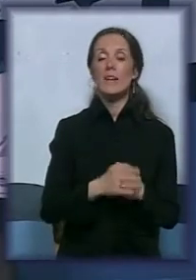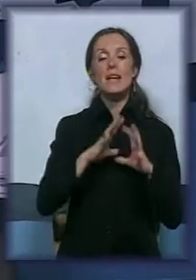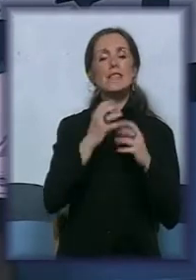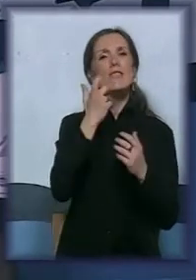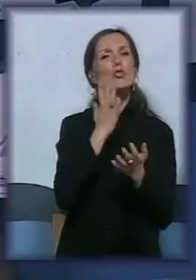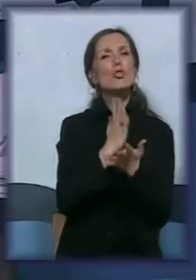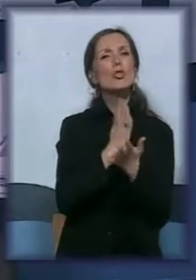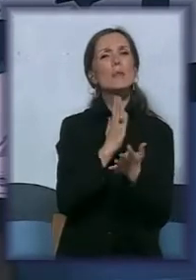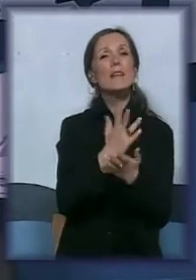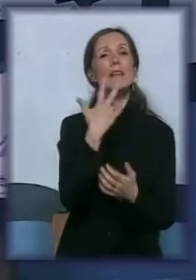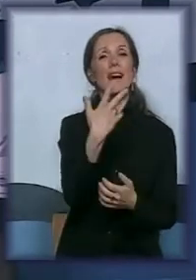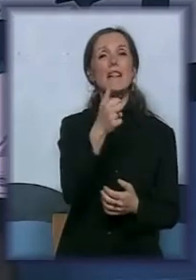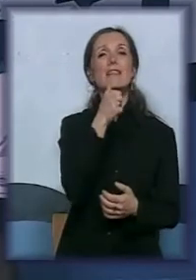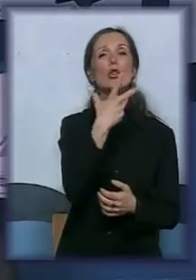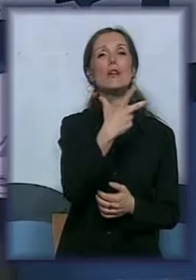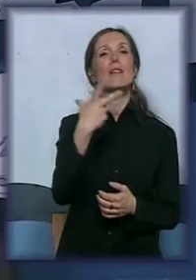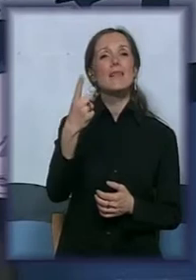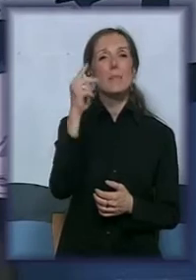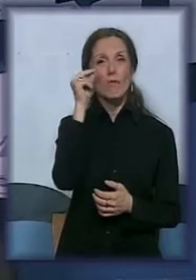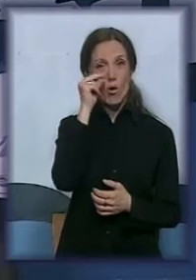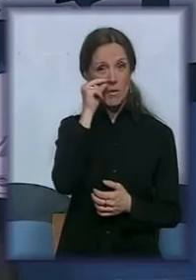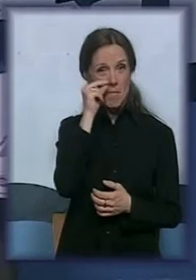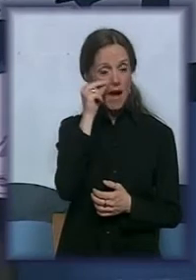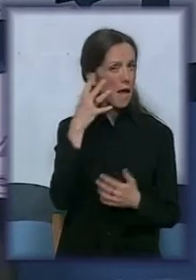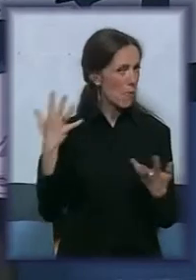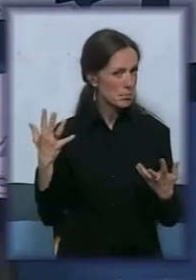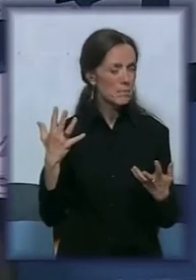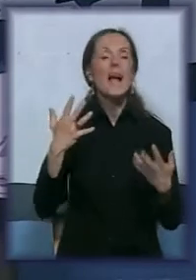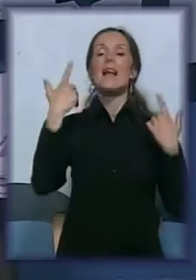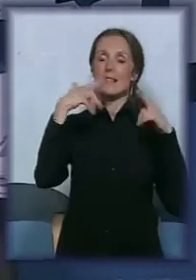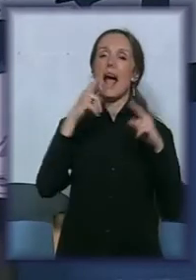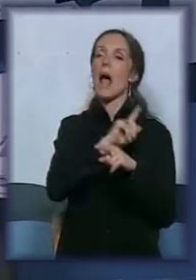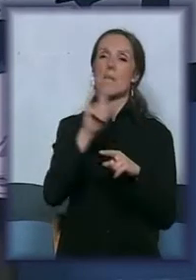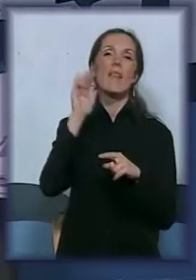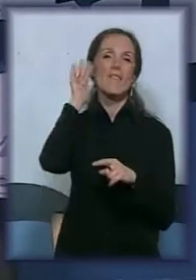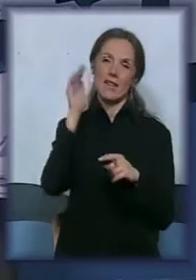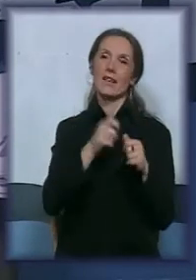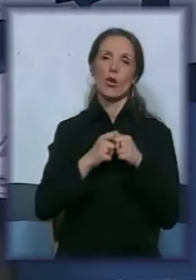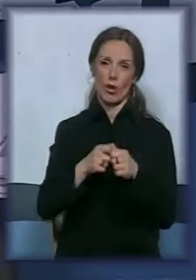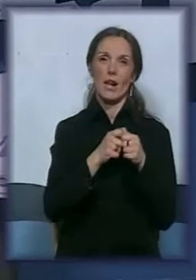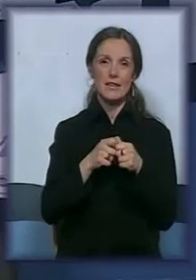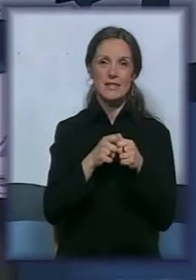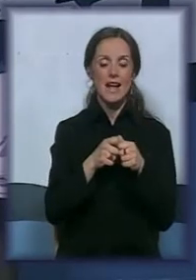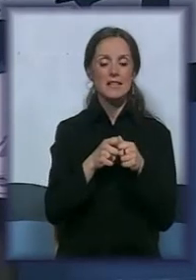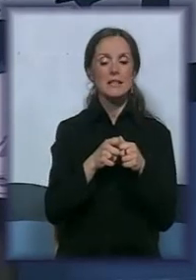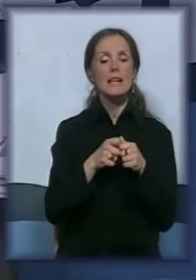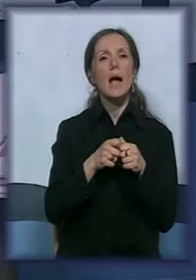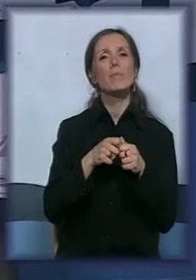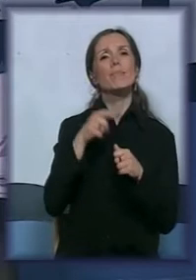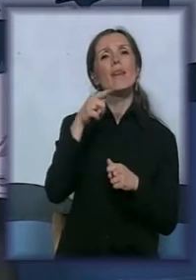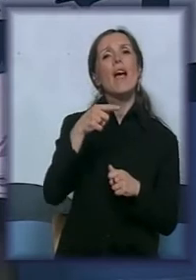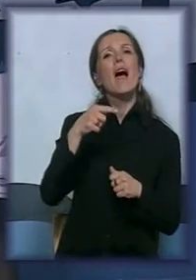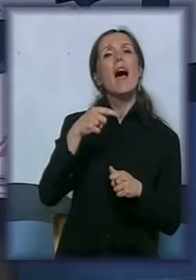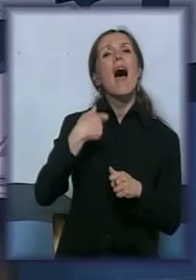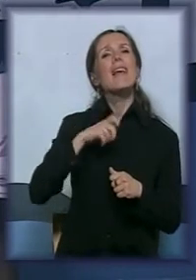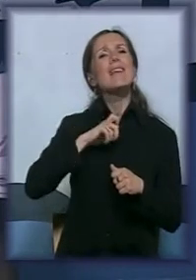dakle, 30. i 31. maja, a jeste sajam nevladinih organizacija. Agencija za evropske